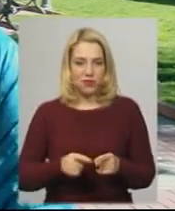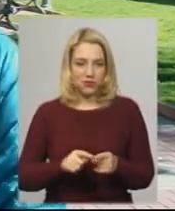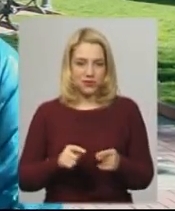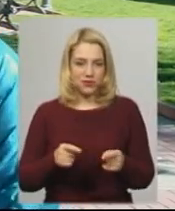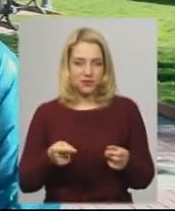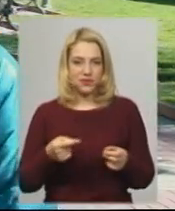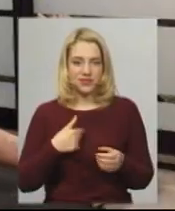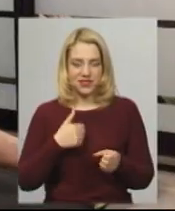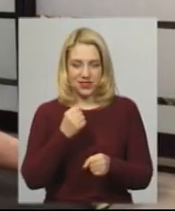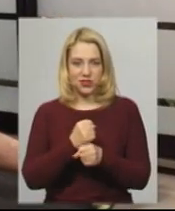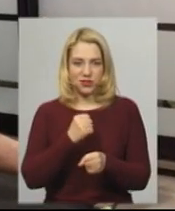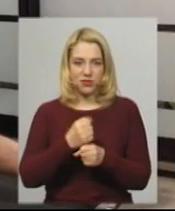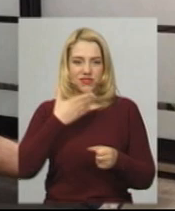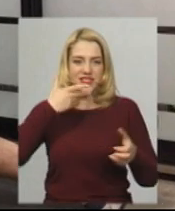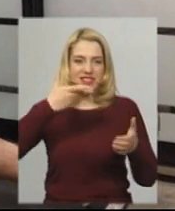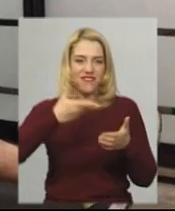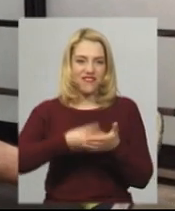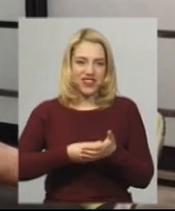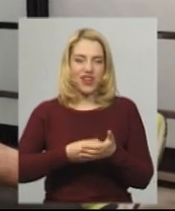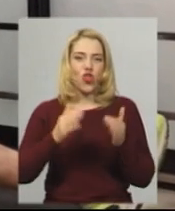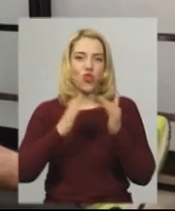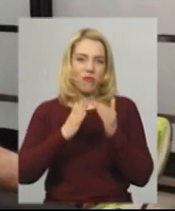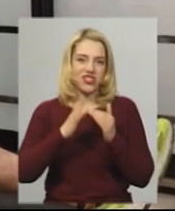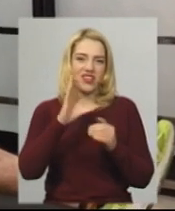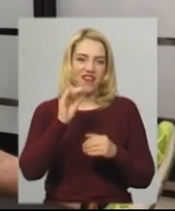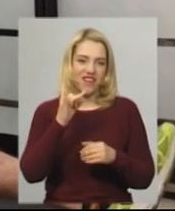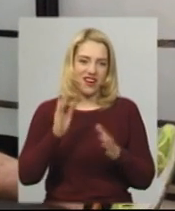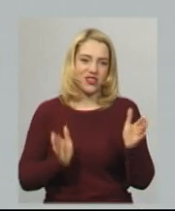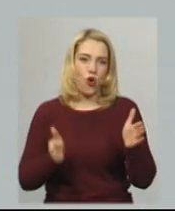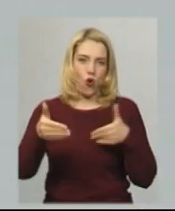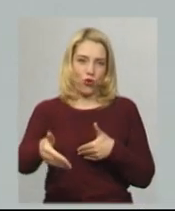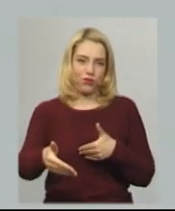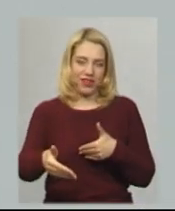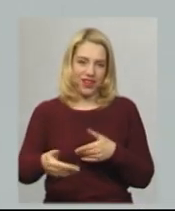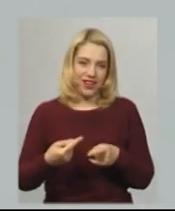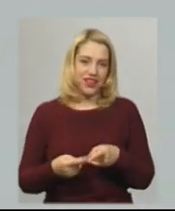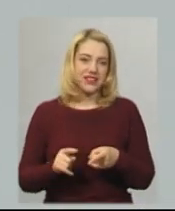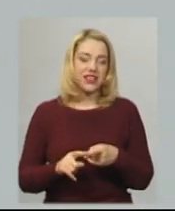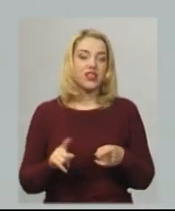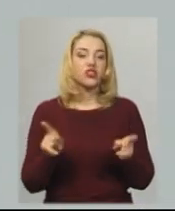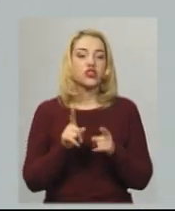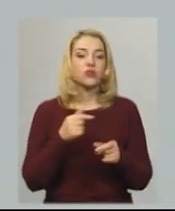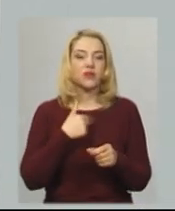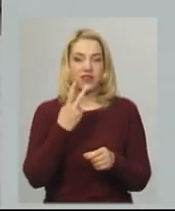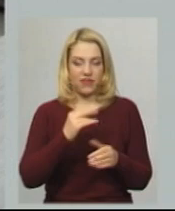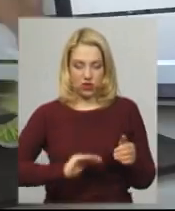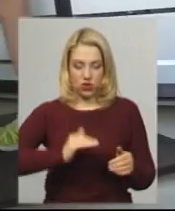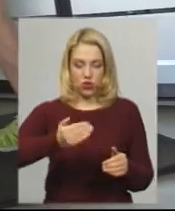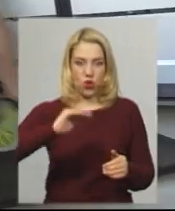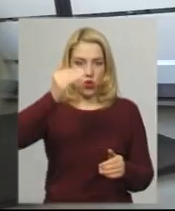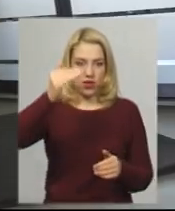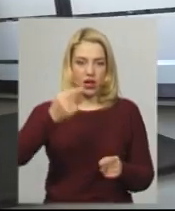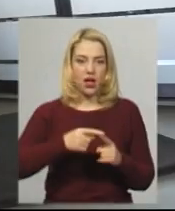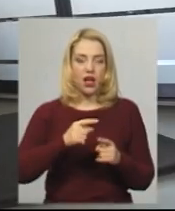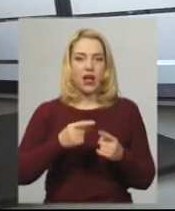спорудив свій домашній «Еверест». Чому я використовував дві сходинки? Тому що, щоб в них була